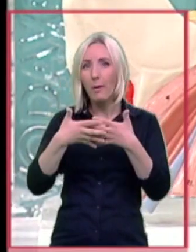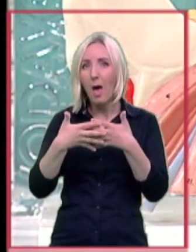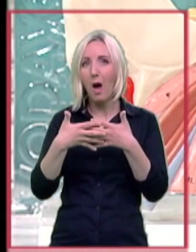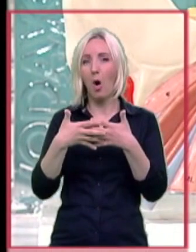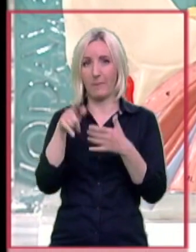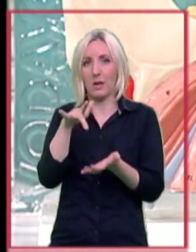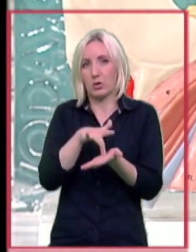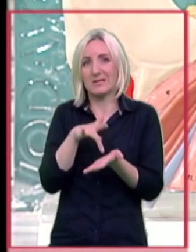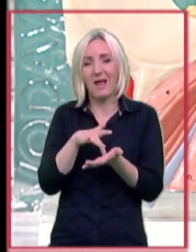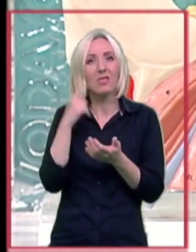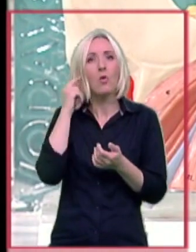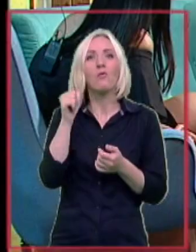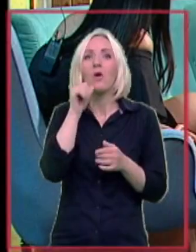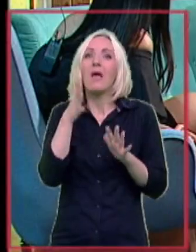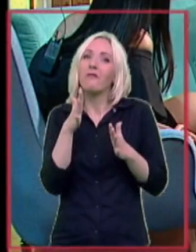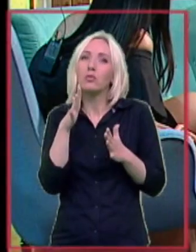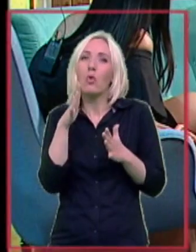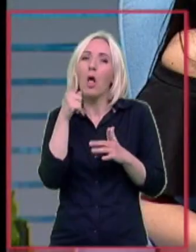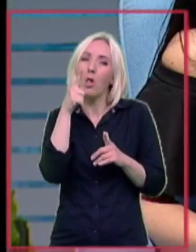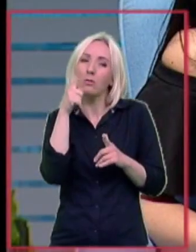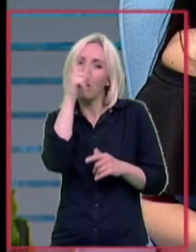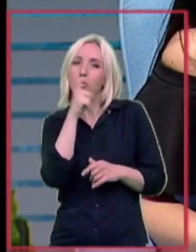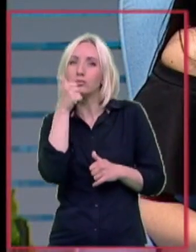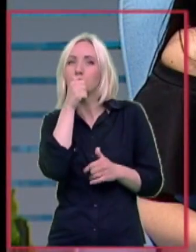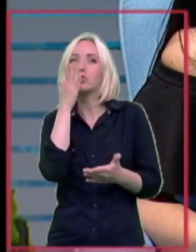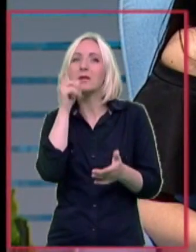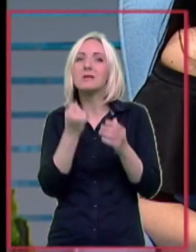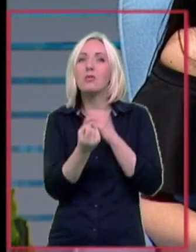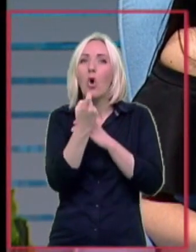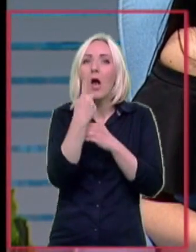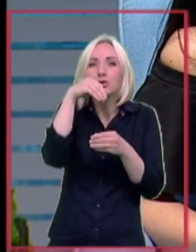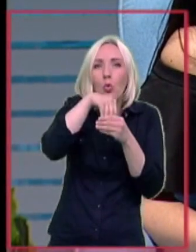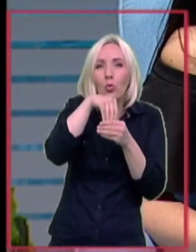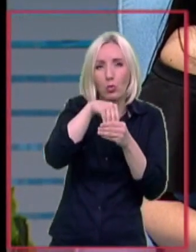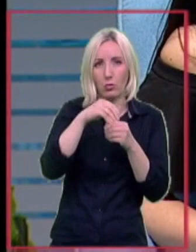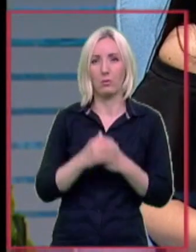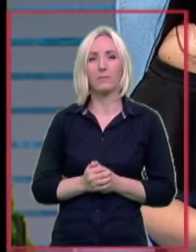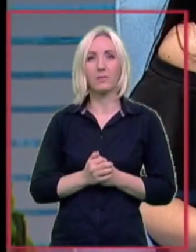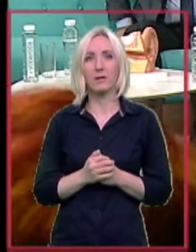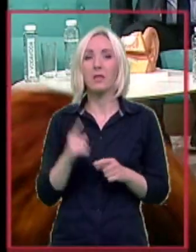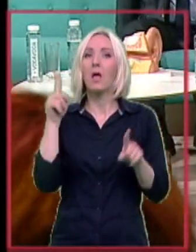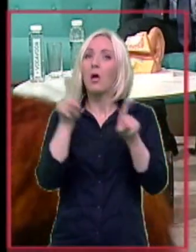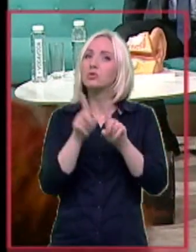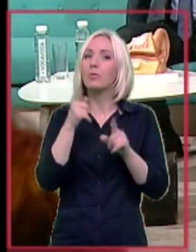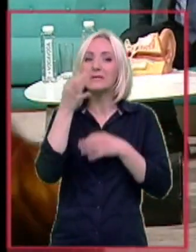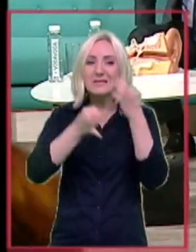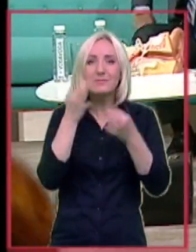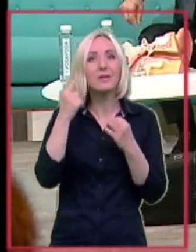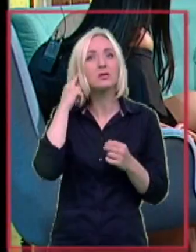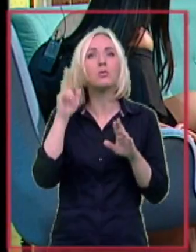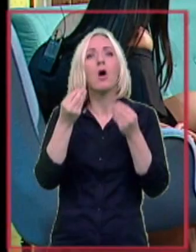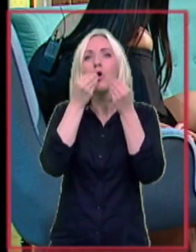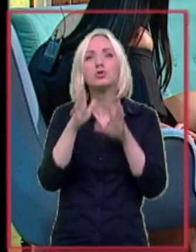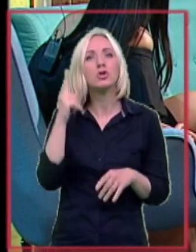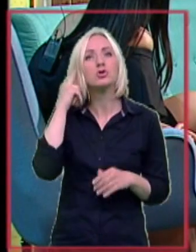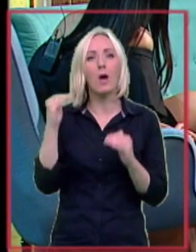je deo srednje guva i eventu da naslutimo šta se dešava dalje. I nakon toga mora da se ispita sluh. Jer imate oštećenje